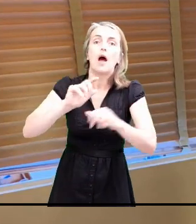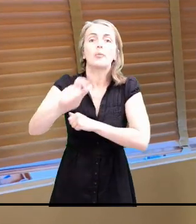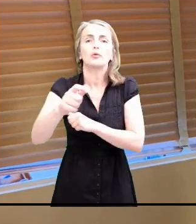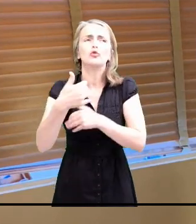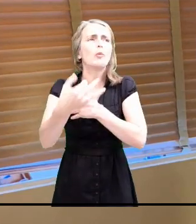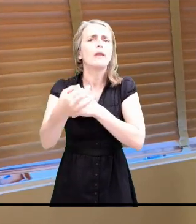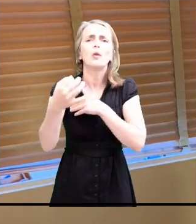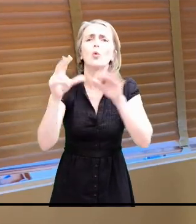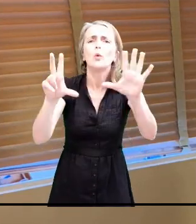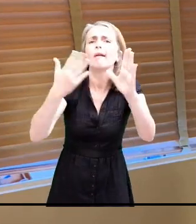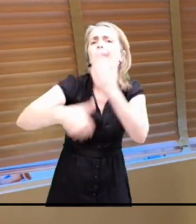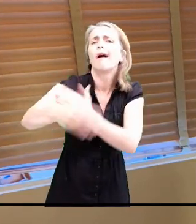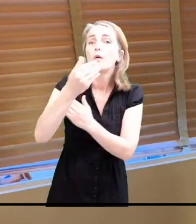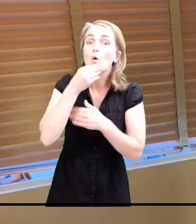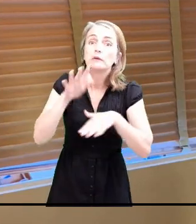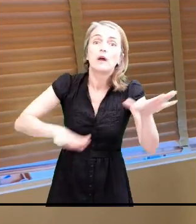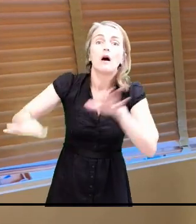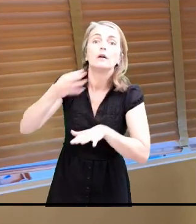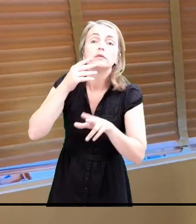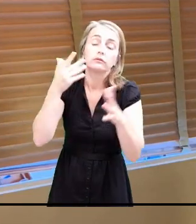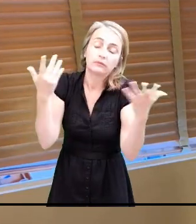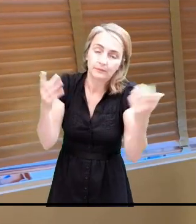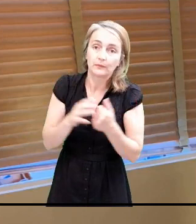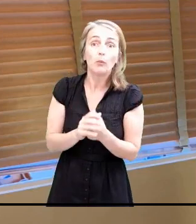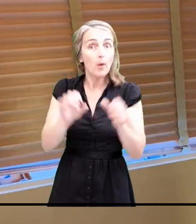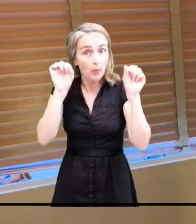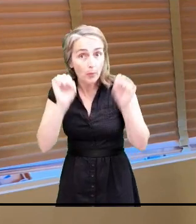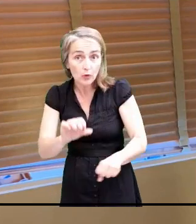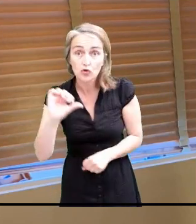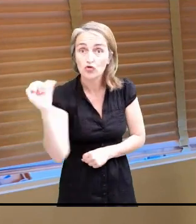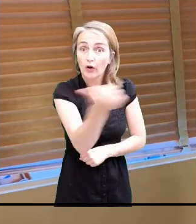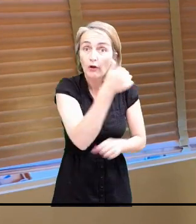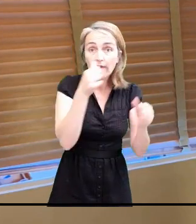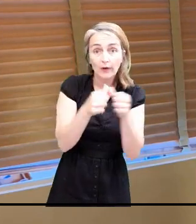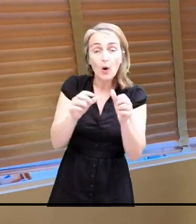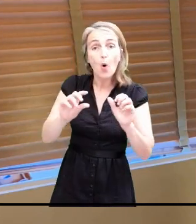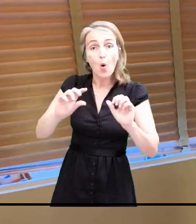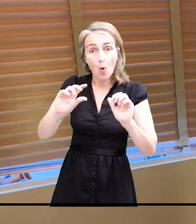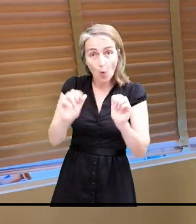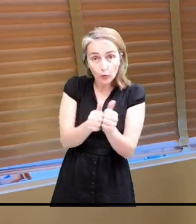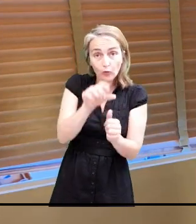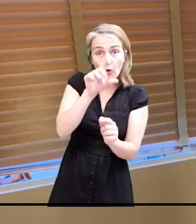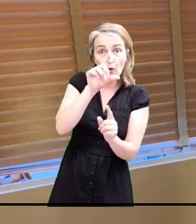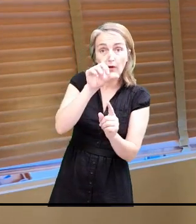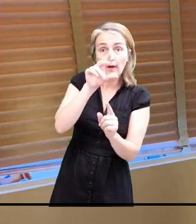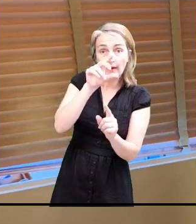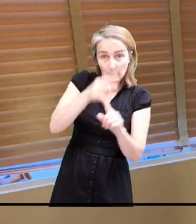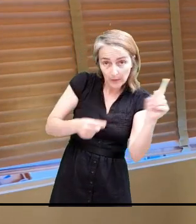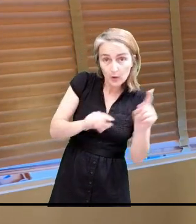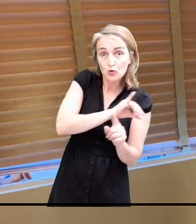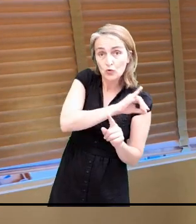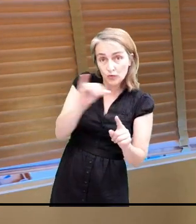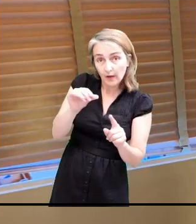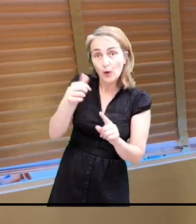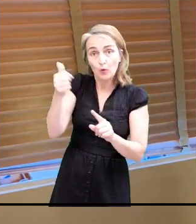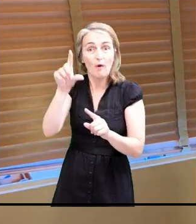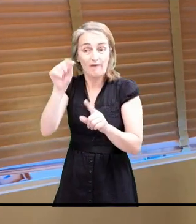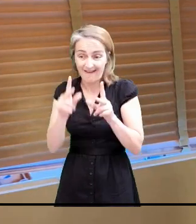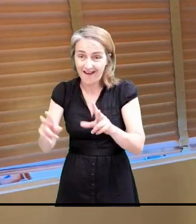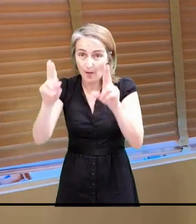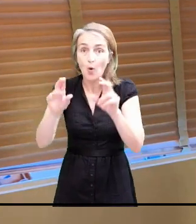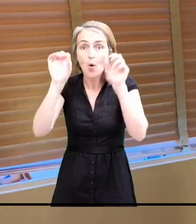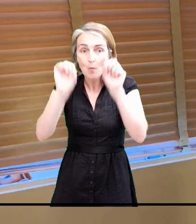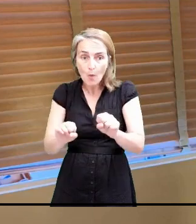semaine du 8. Possibilité, par contre, vous est donné de venir chercher les enfants à 11h30 et de les ramener à 13h20, ce qui était impossible jusqu'à présent.